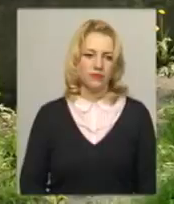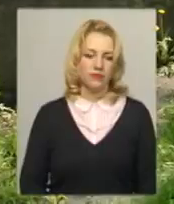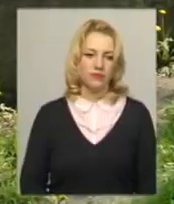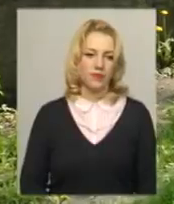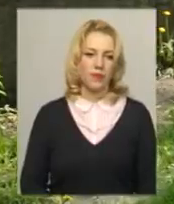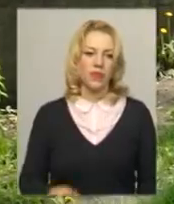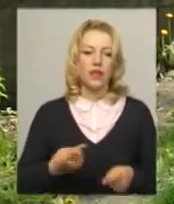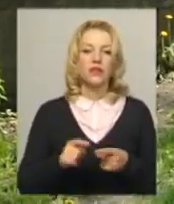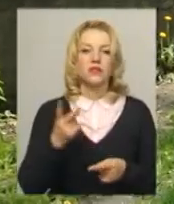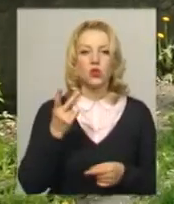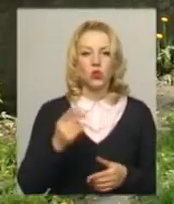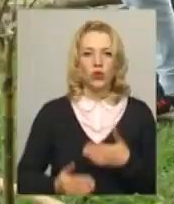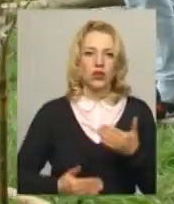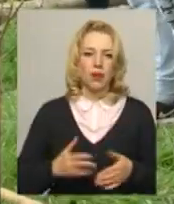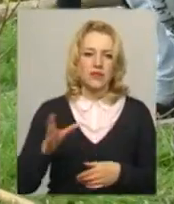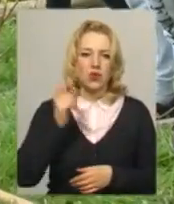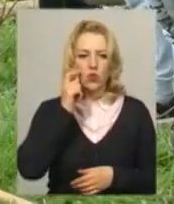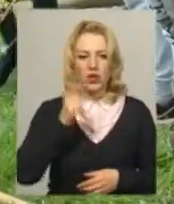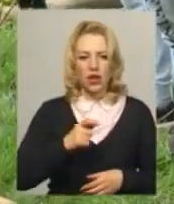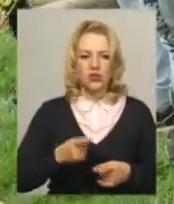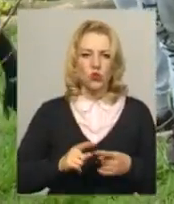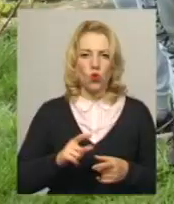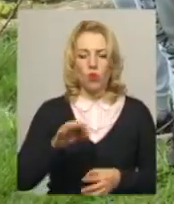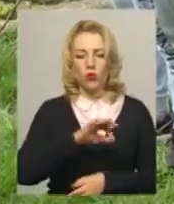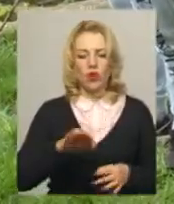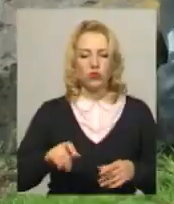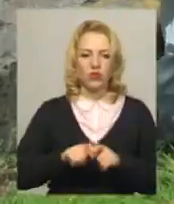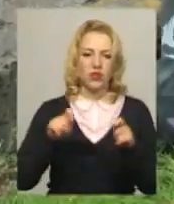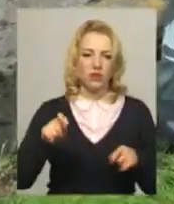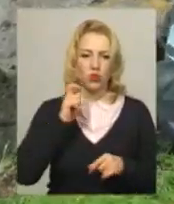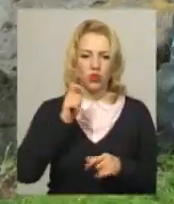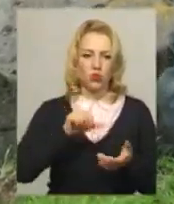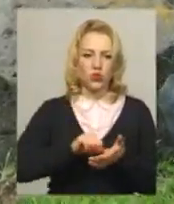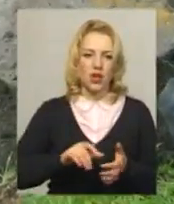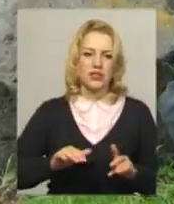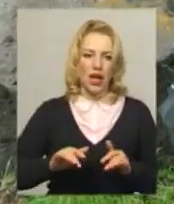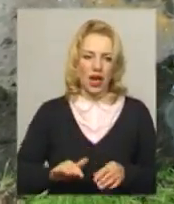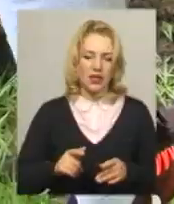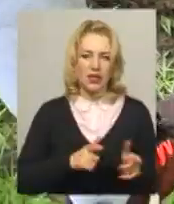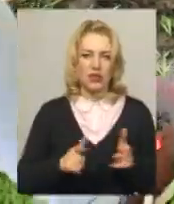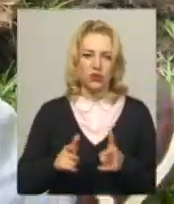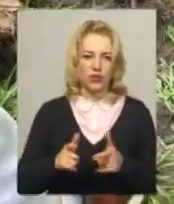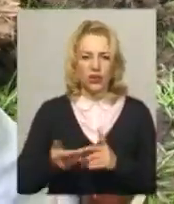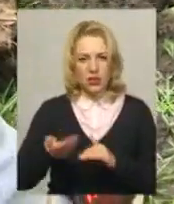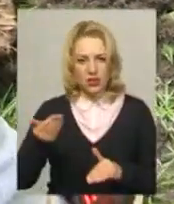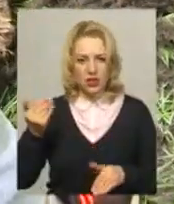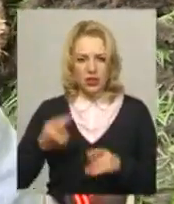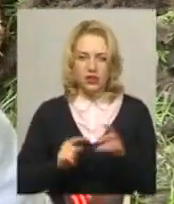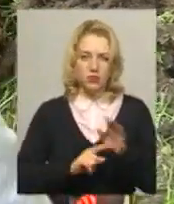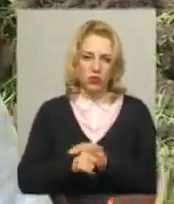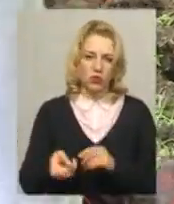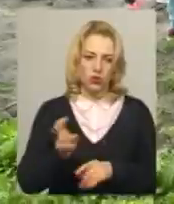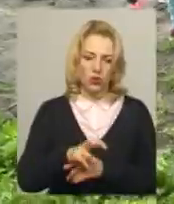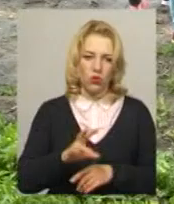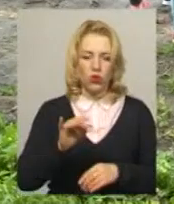Це другий етап всеукраїнського проєкту «Відкривай Україну». Учасники акції готувалися до нього заздалегідь. Спочатку вони приходили